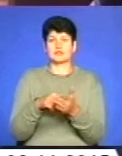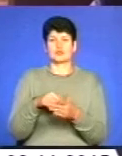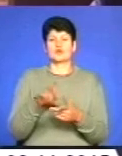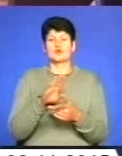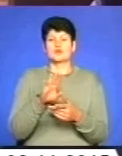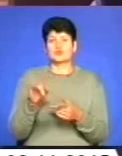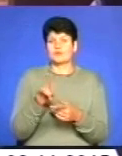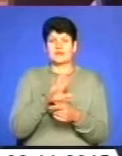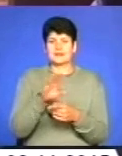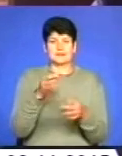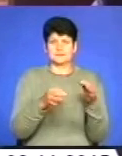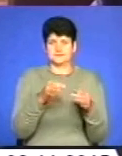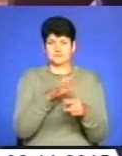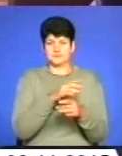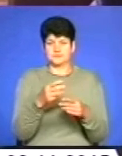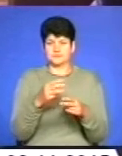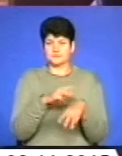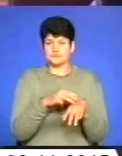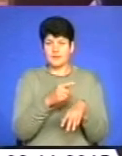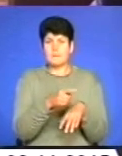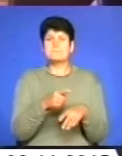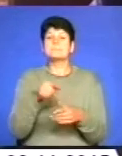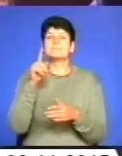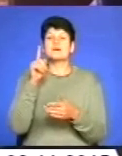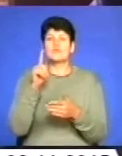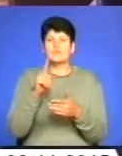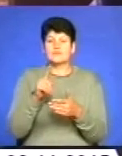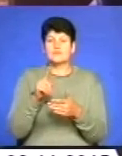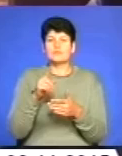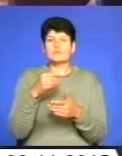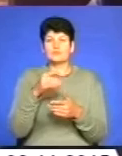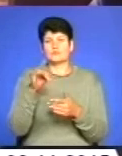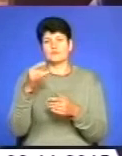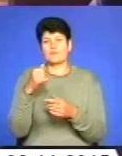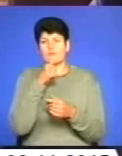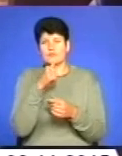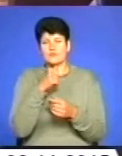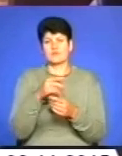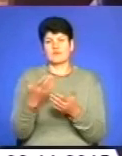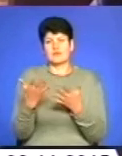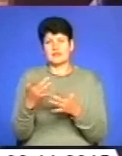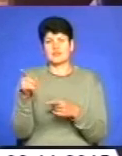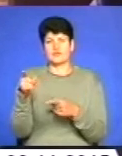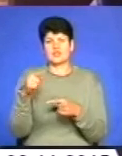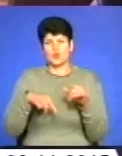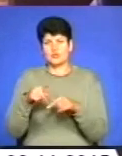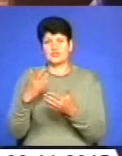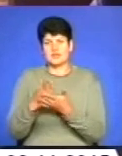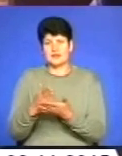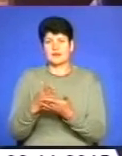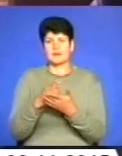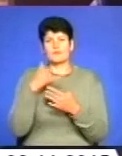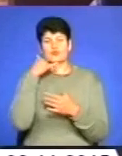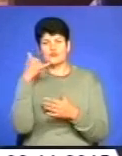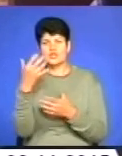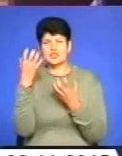кримінальної відповідальності, переконайтеся, що з вашими родичами дійсно все в порядку. Зателефонуйте їм або